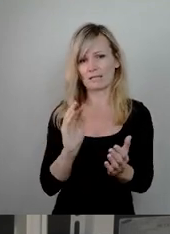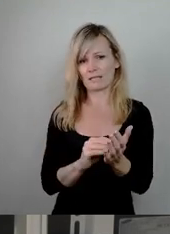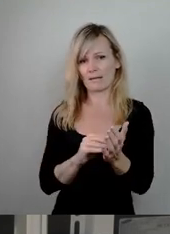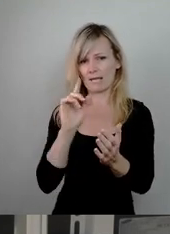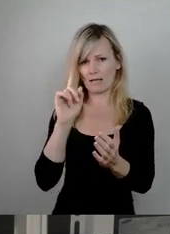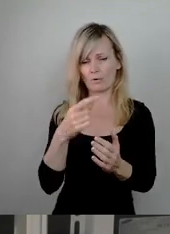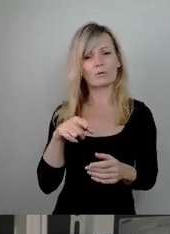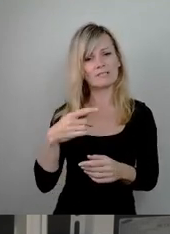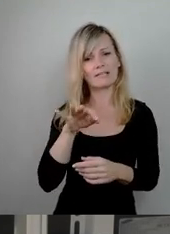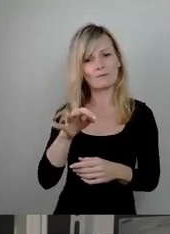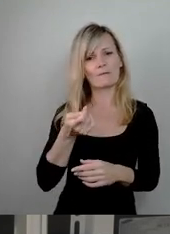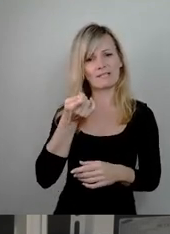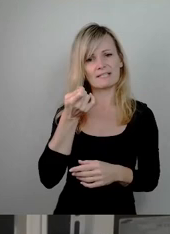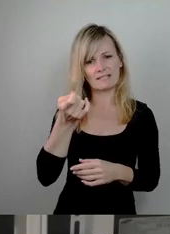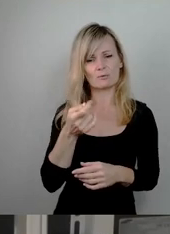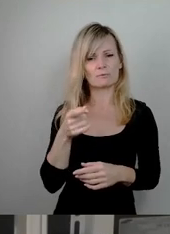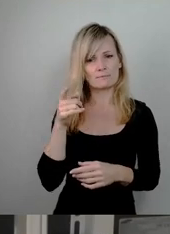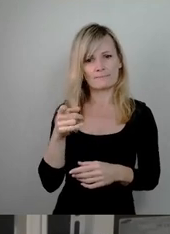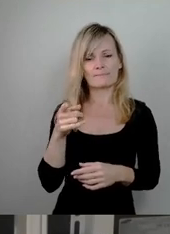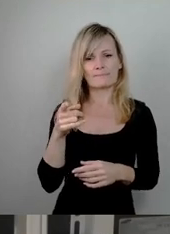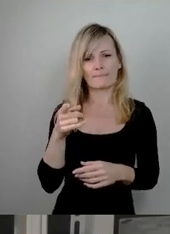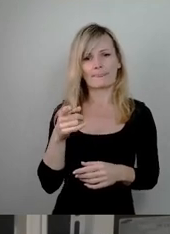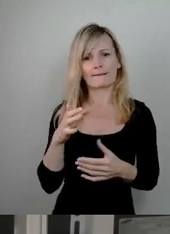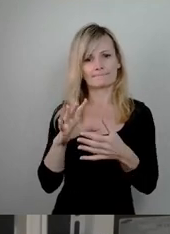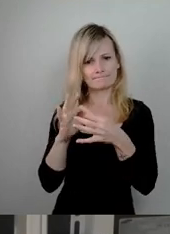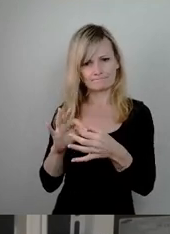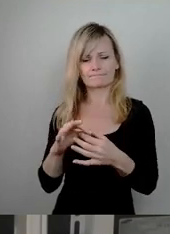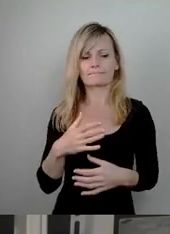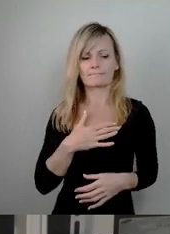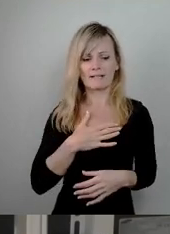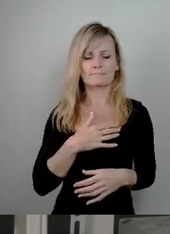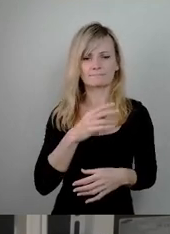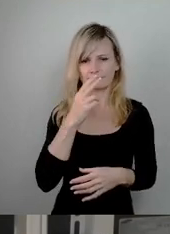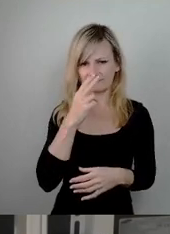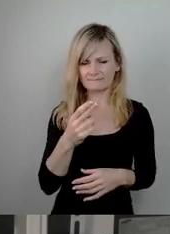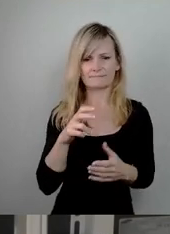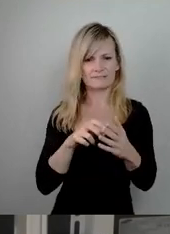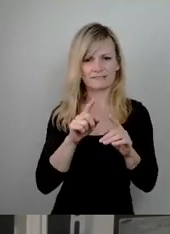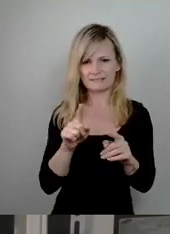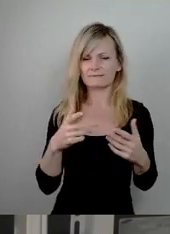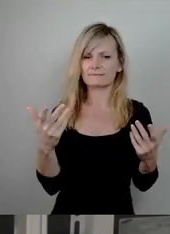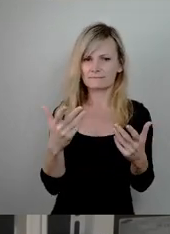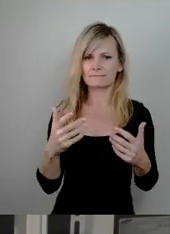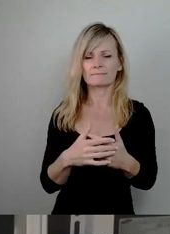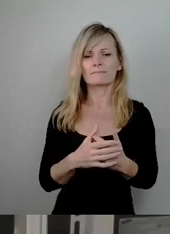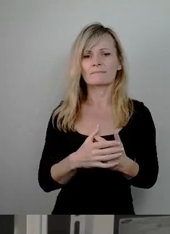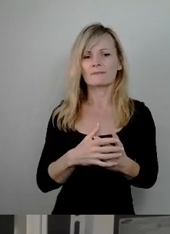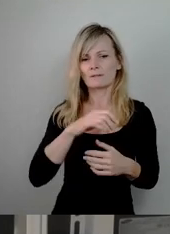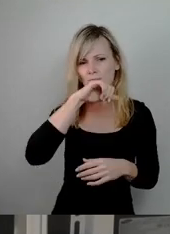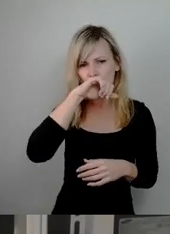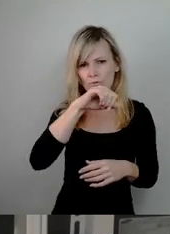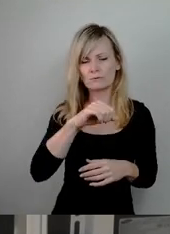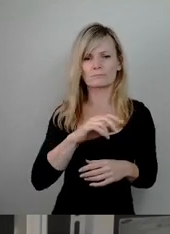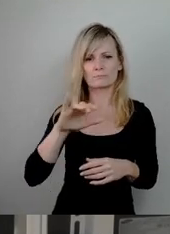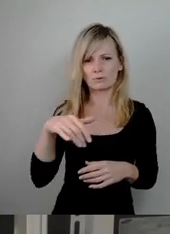Finanzierung auch bezogen. Was aus meiner Sicht nicht geht, ist das Rauspicken von irgendwelchen Lieblingsprojekten. Das ist aus meiner